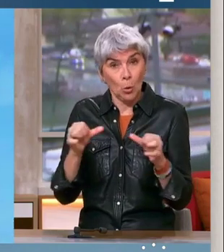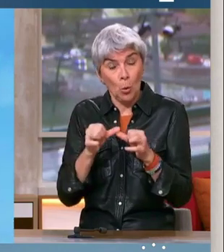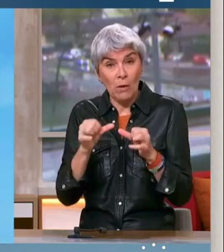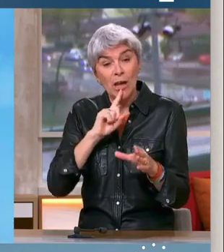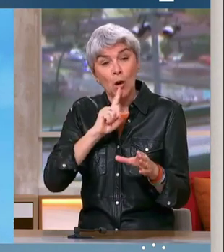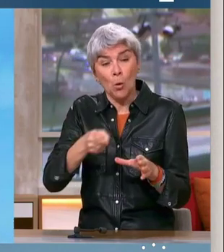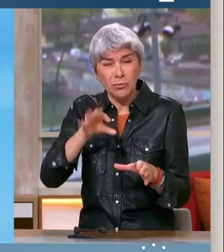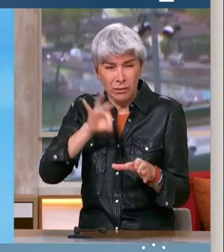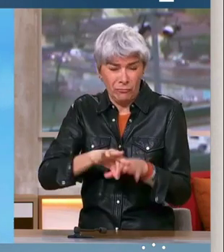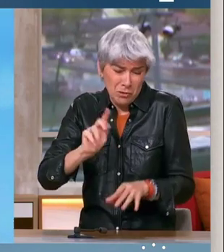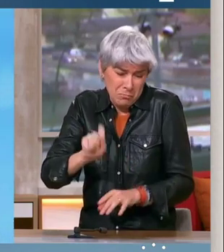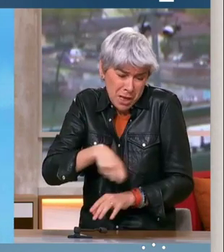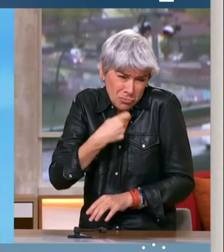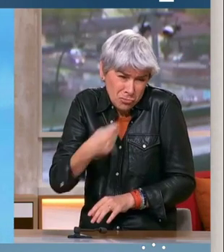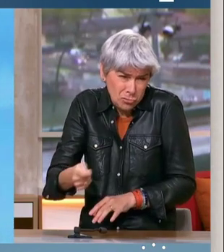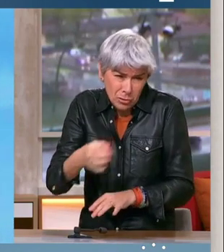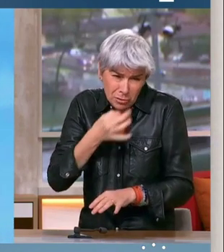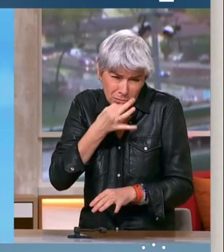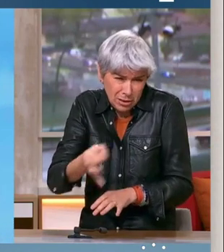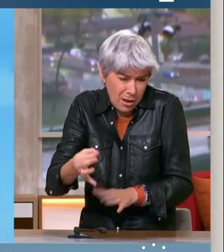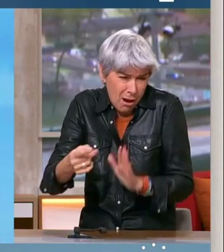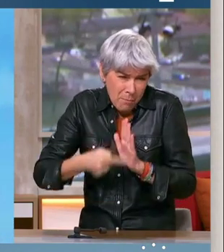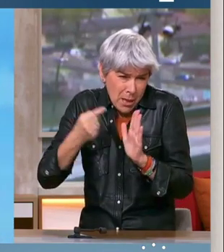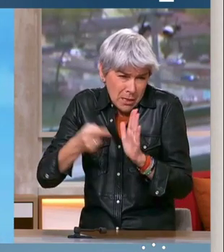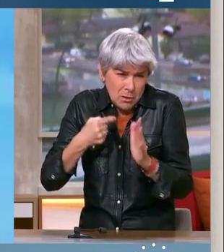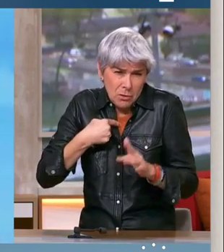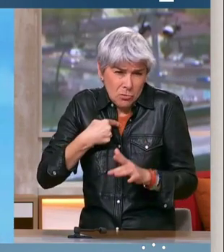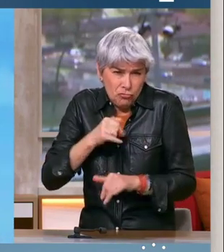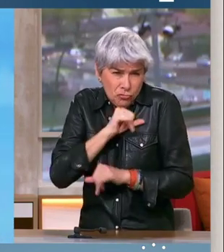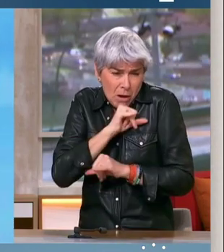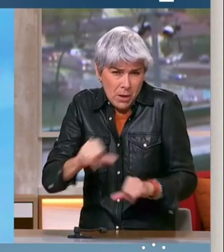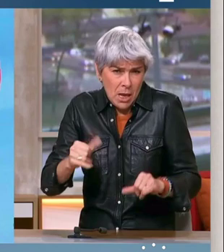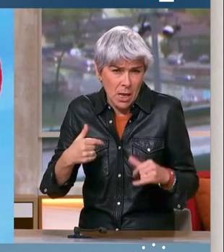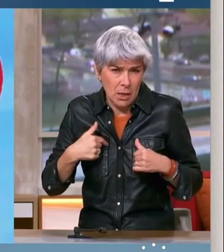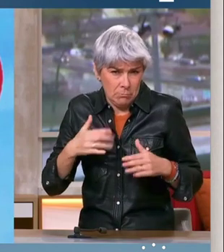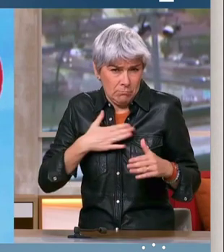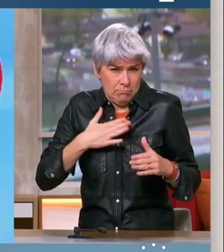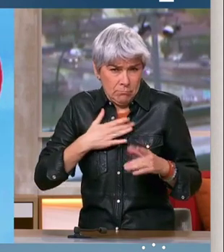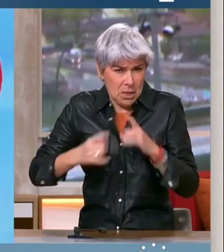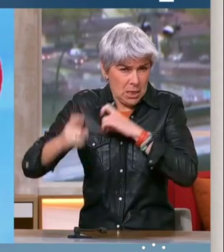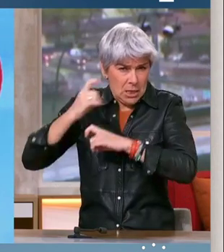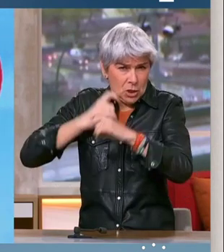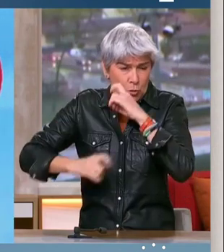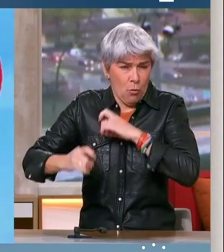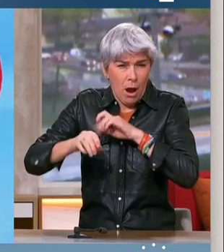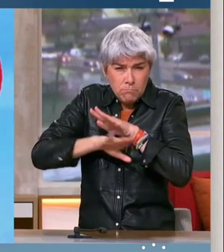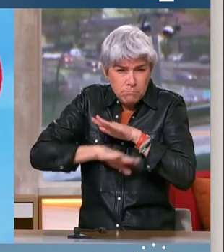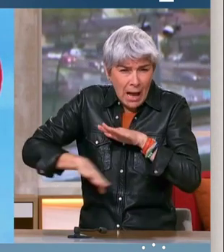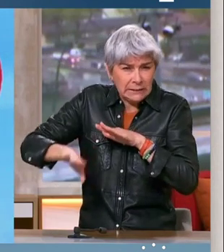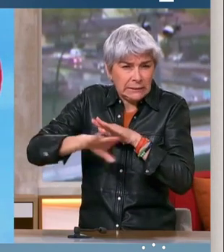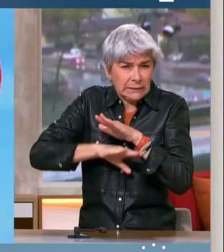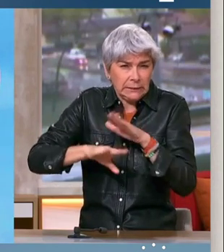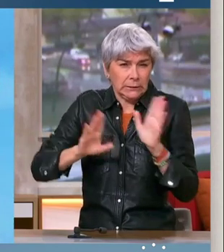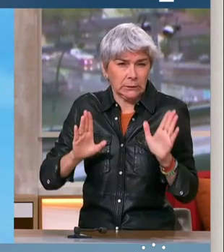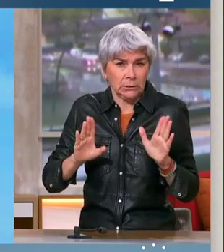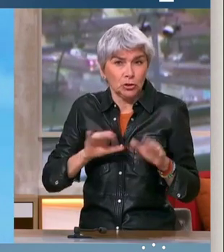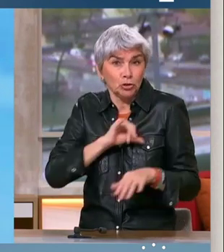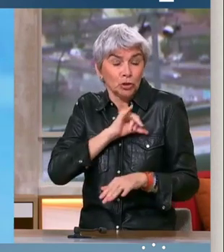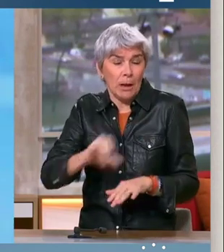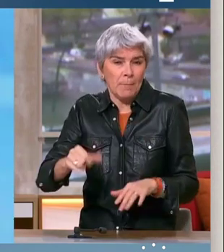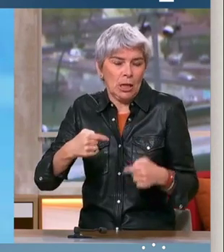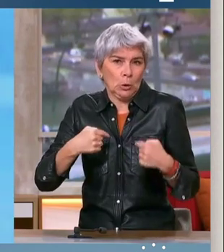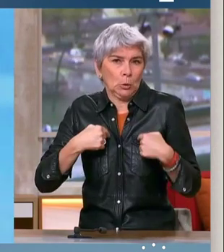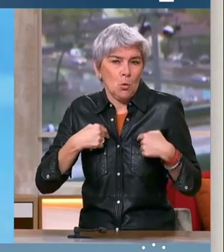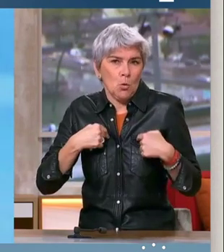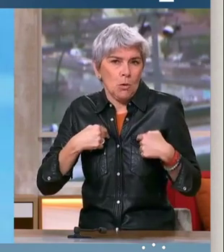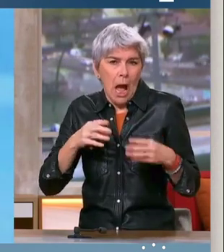consigne de vote. Je l'ai toujours dit, jamais nous, et c'est notre histoire, c'est nos racines dans l'histoire de France, jamais nous, nous